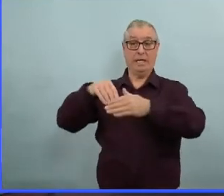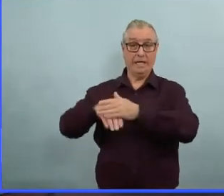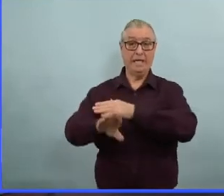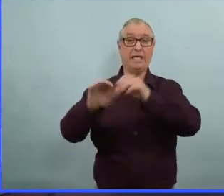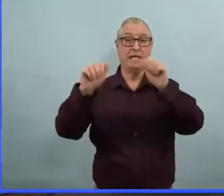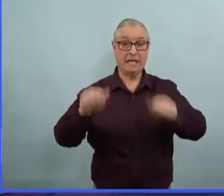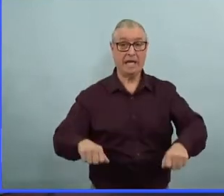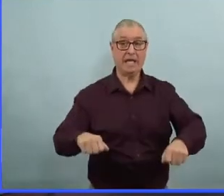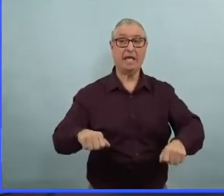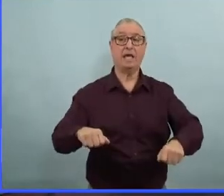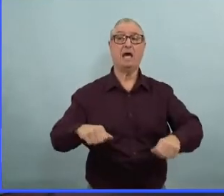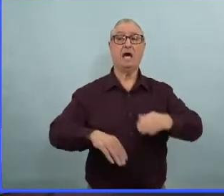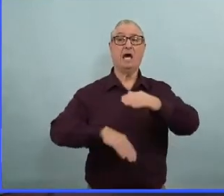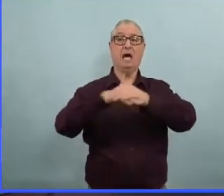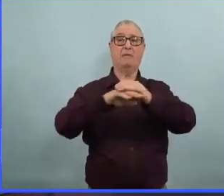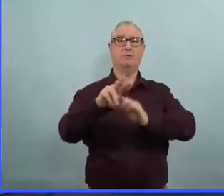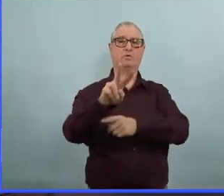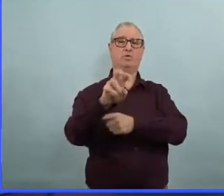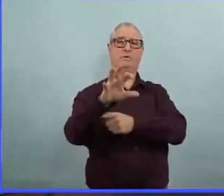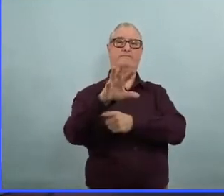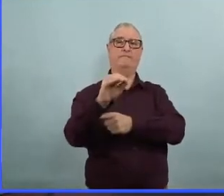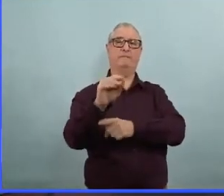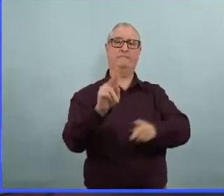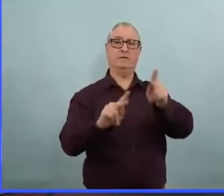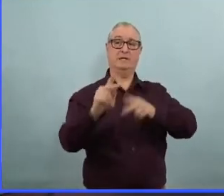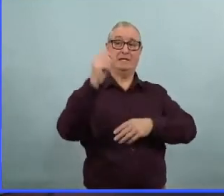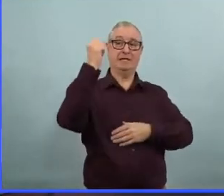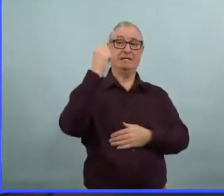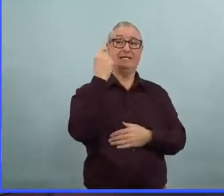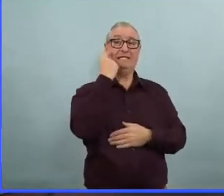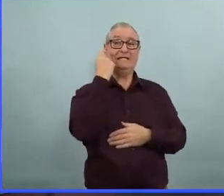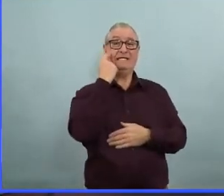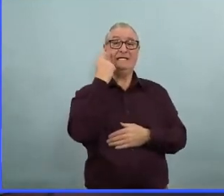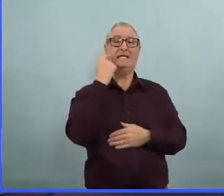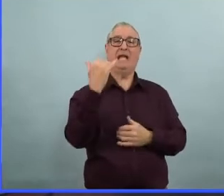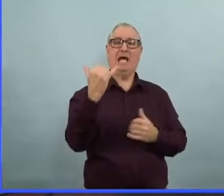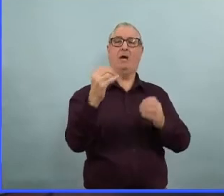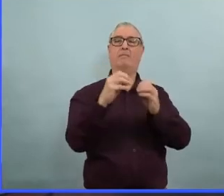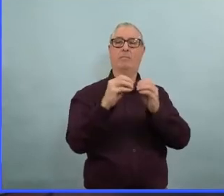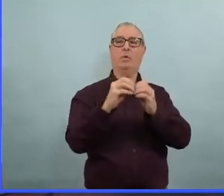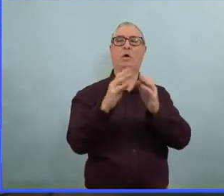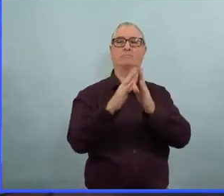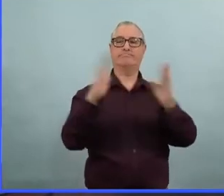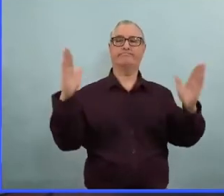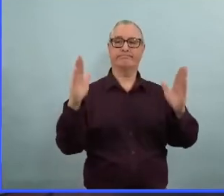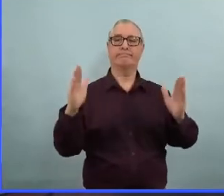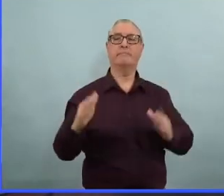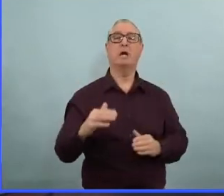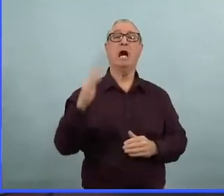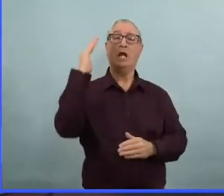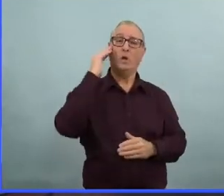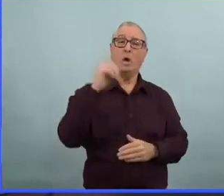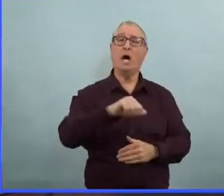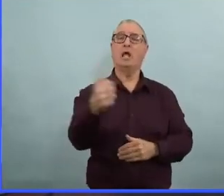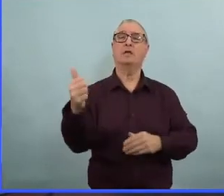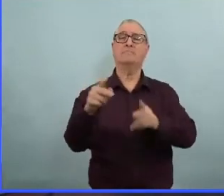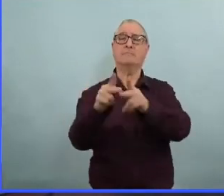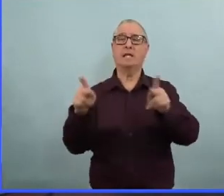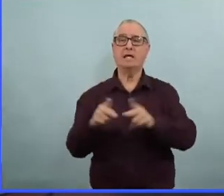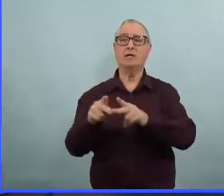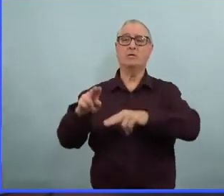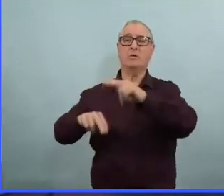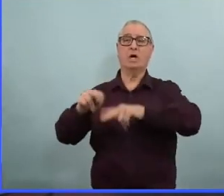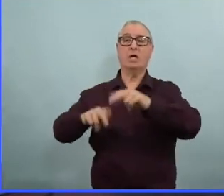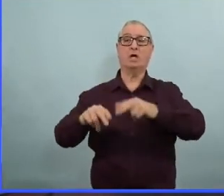'à 250 personnes s'ils arrivaient à 10 cohortes. Donc, nous avons éliminé le besoin de cohortes. Donc, c'est 25 %